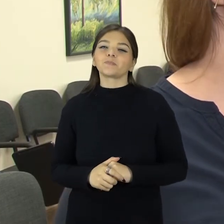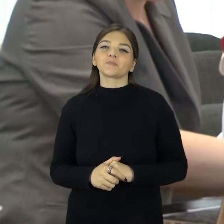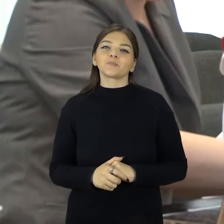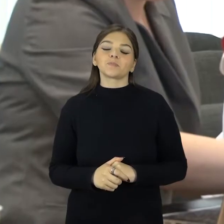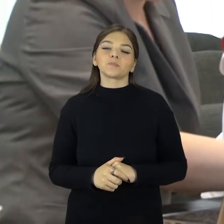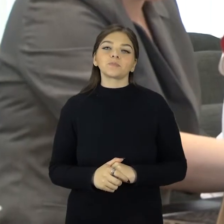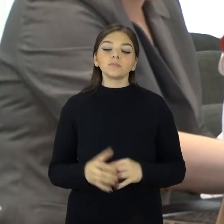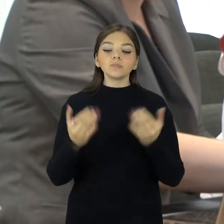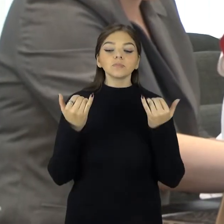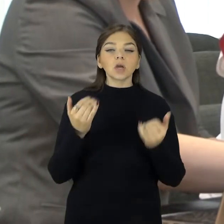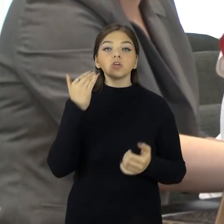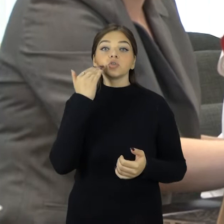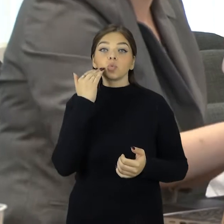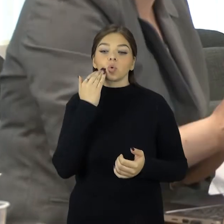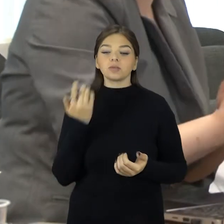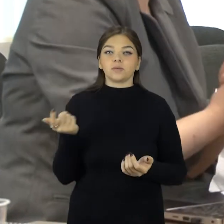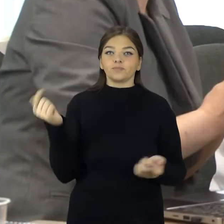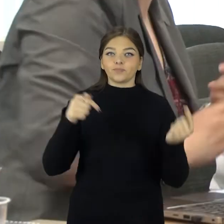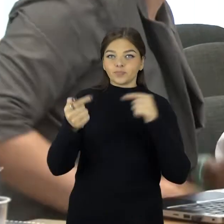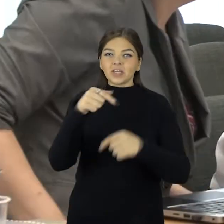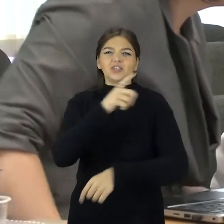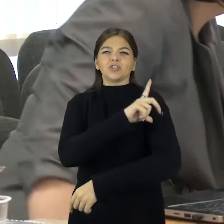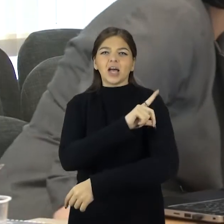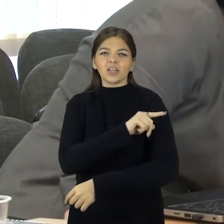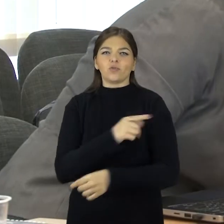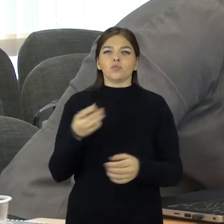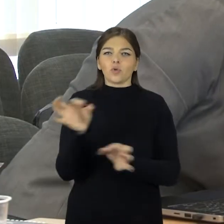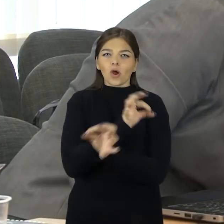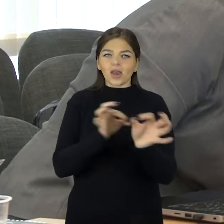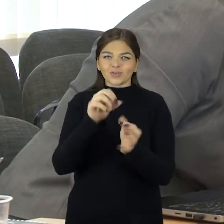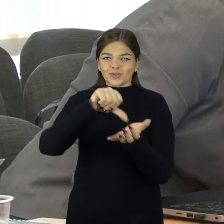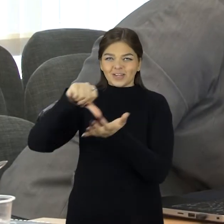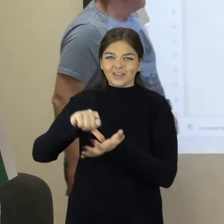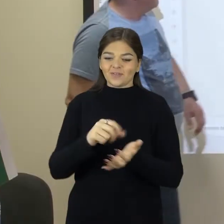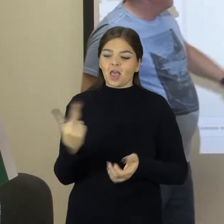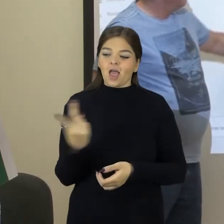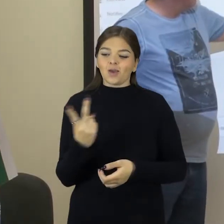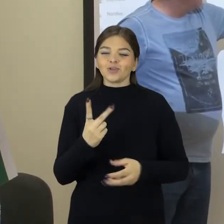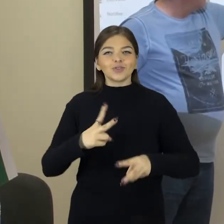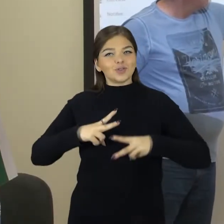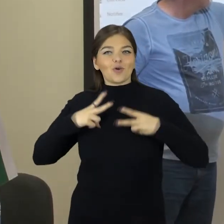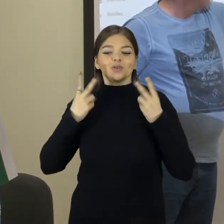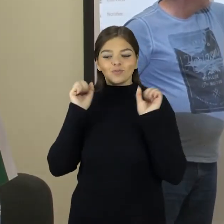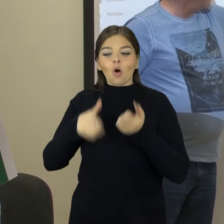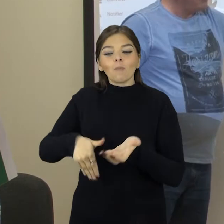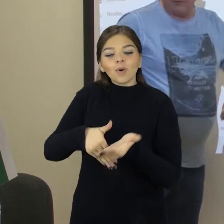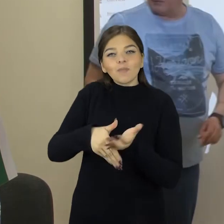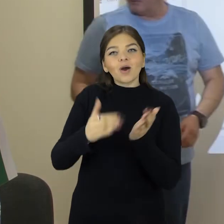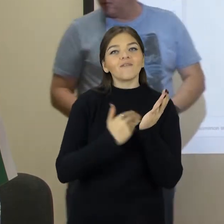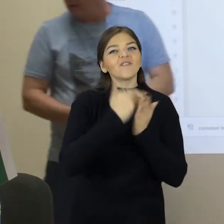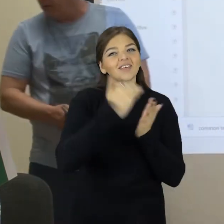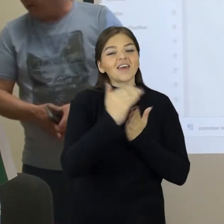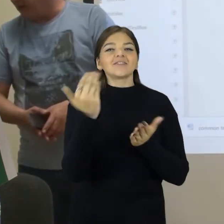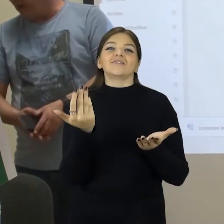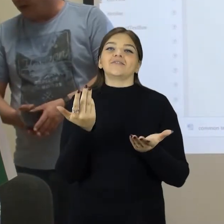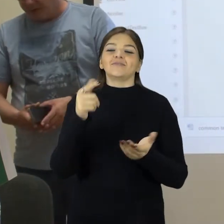Šiuo metu Šiauliuose viešinčios projekto dalyvės iš Latvijos taip pat džiaugiasi galėdamos padėti vyresnių amžių žmonėms mokytis.